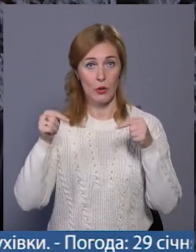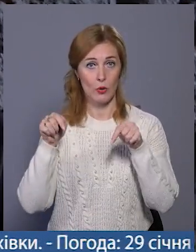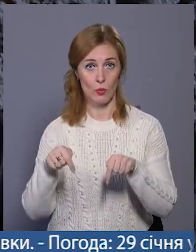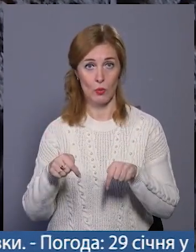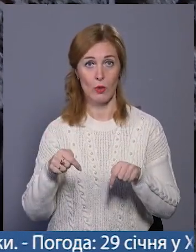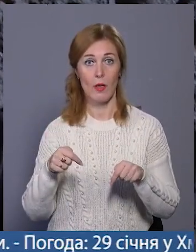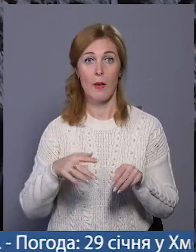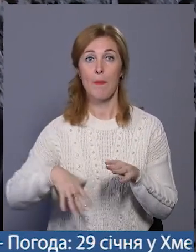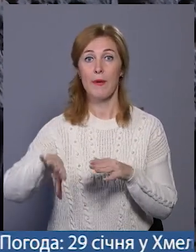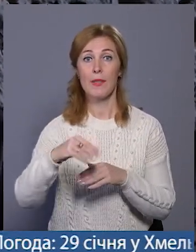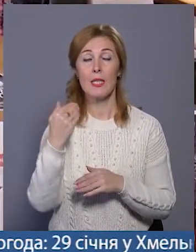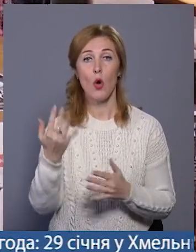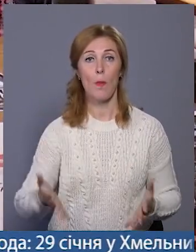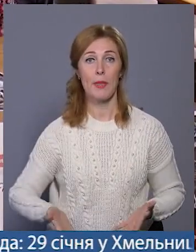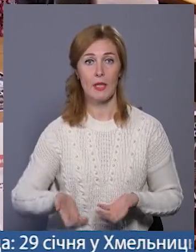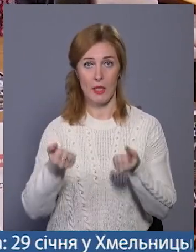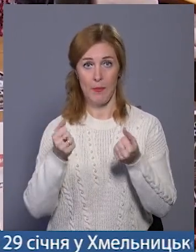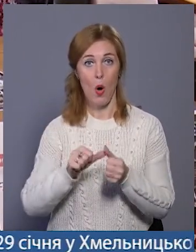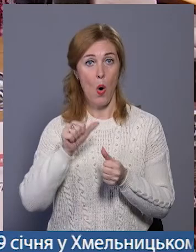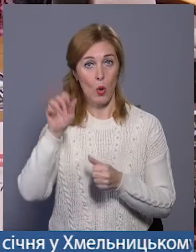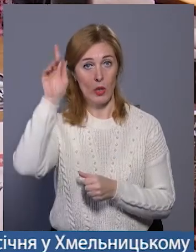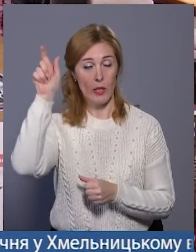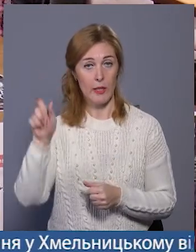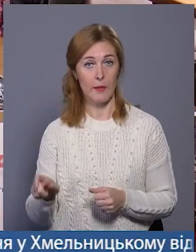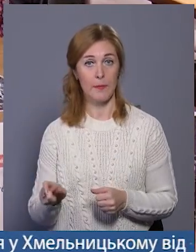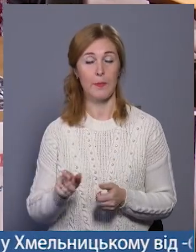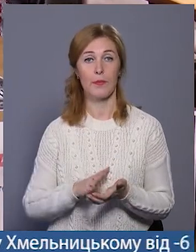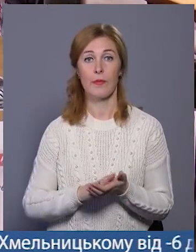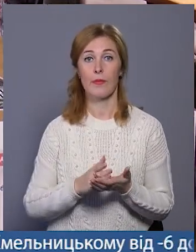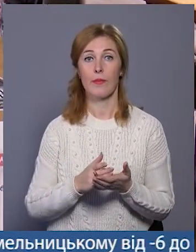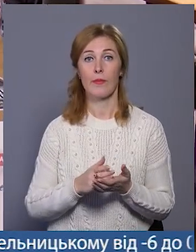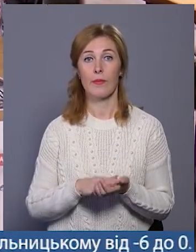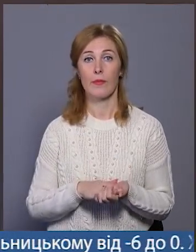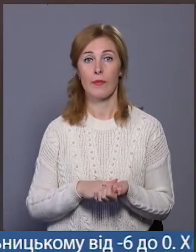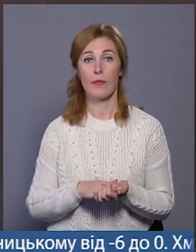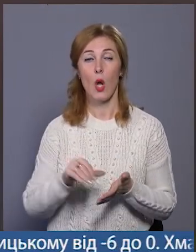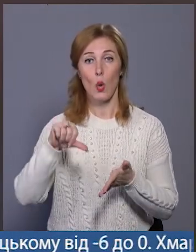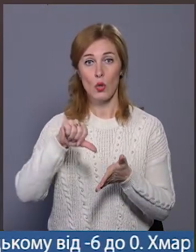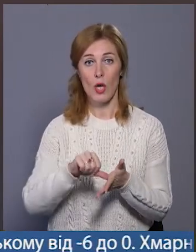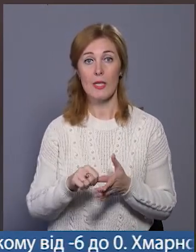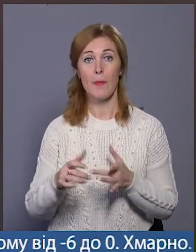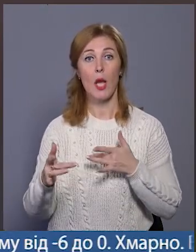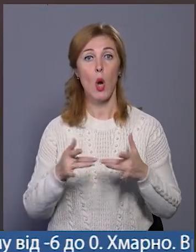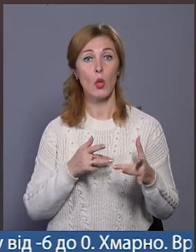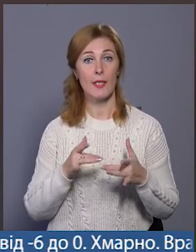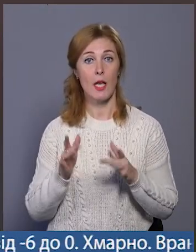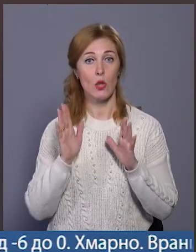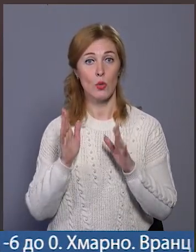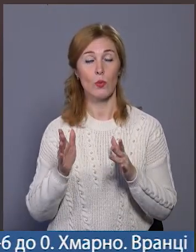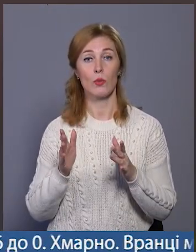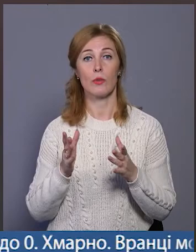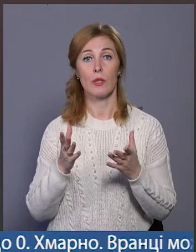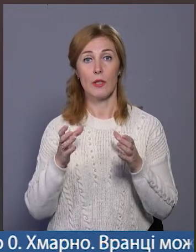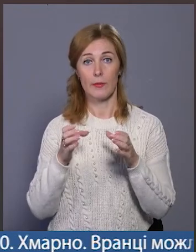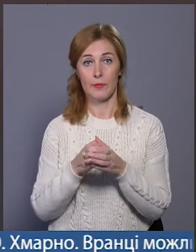ми всі його підтримуємо. Окрім Сергія Присяжного, Андрія Журби та Ігоря Білого, учасниками концерту стануть Христина Панасюк і